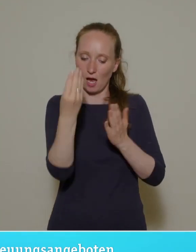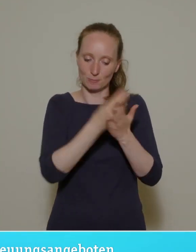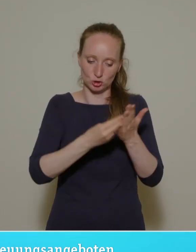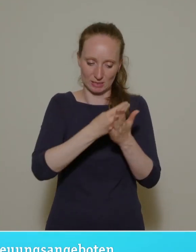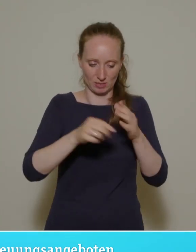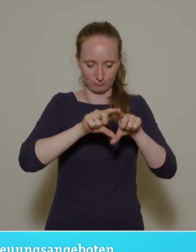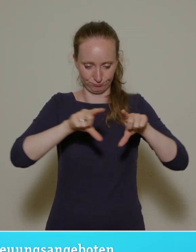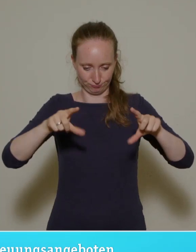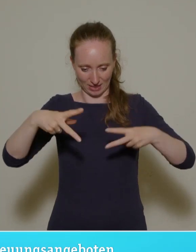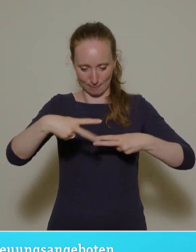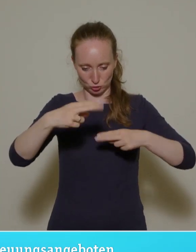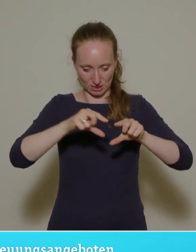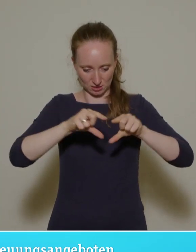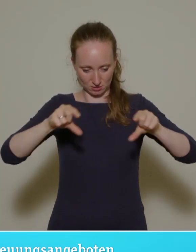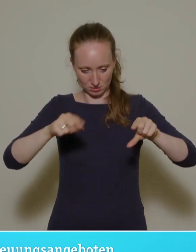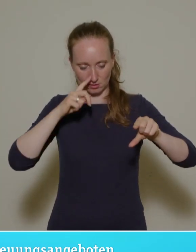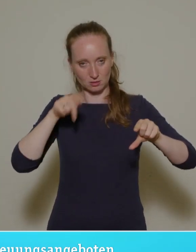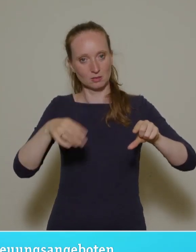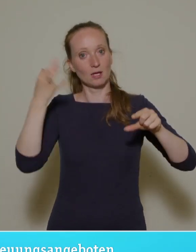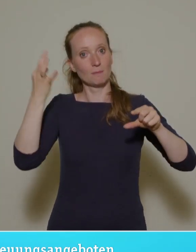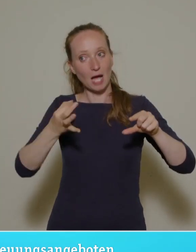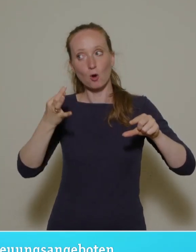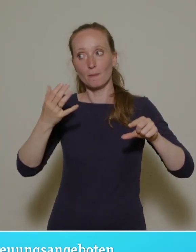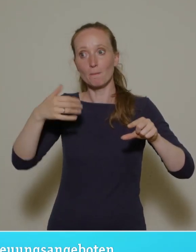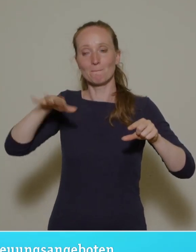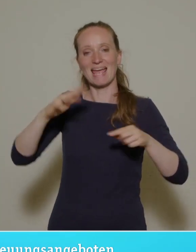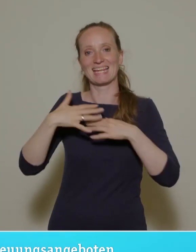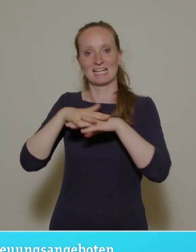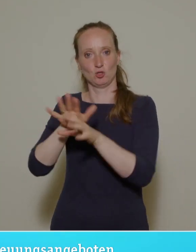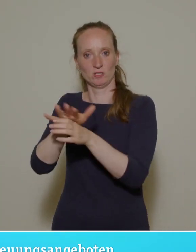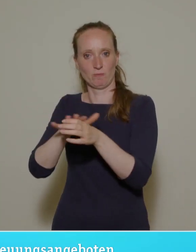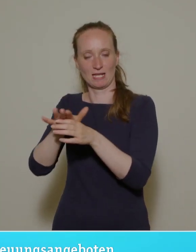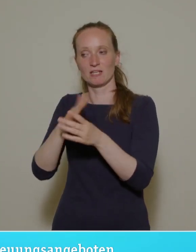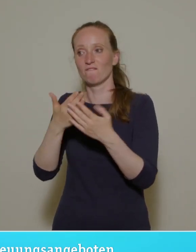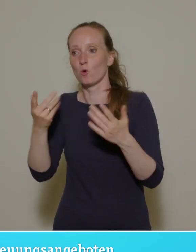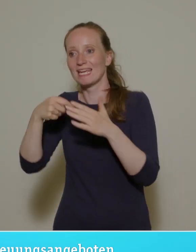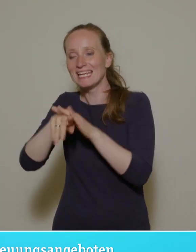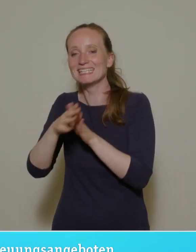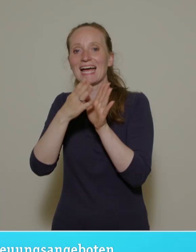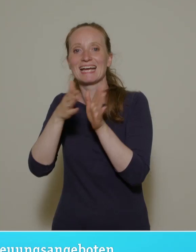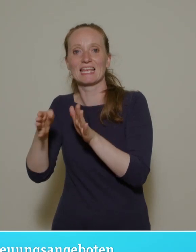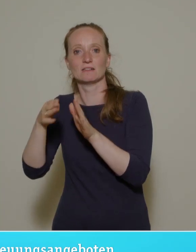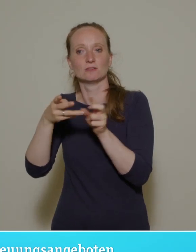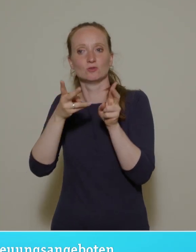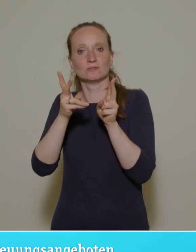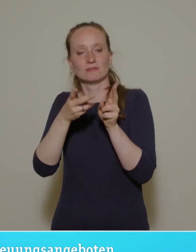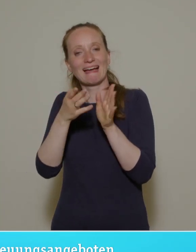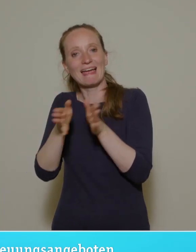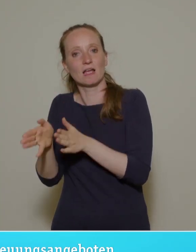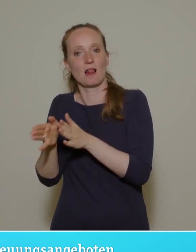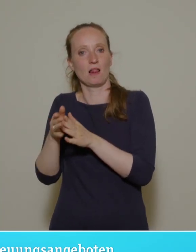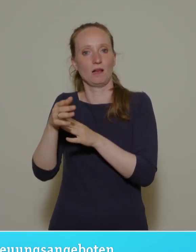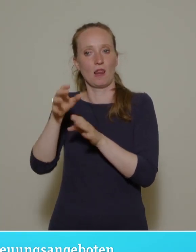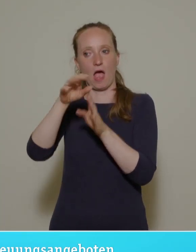dass man ja darüber hinaus auch einen Bedarf an Integrationsplätzen hat, nämlich in den Regeleinrichtungen, und dass das sehr schwierig ist, weil man